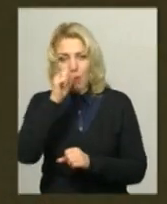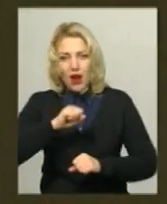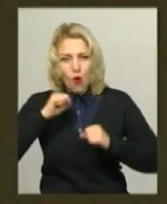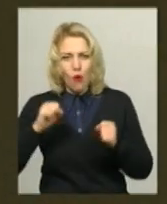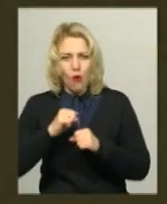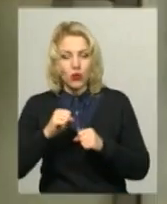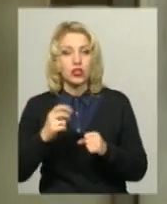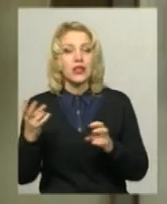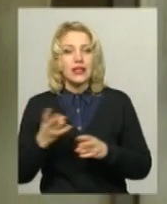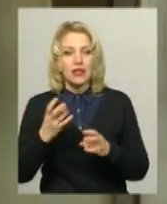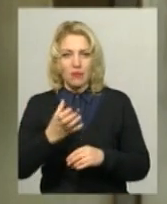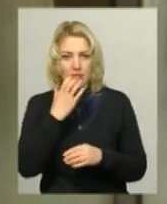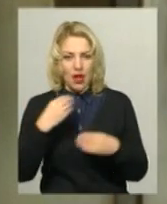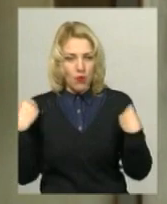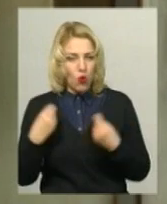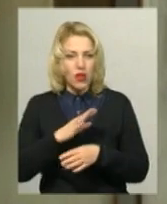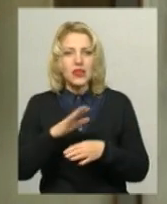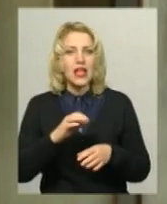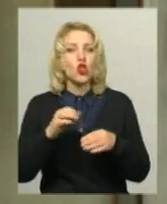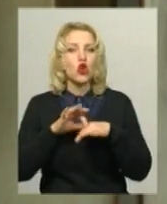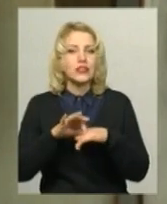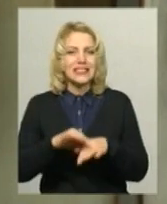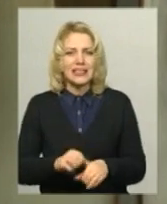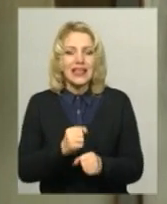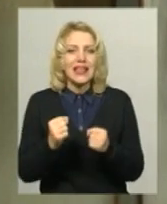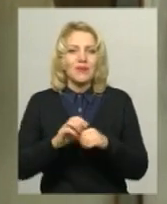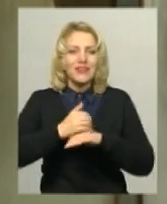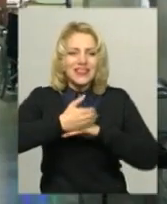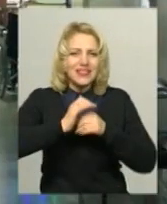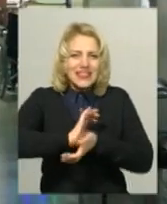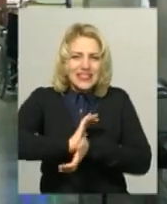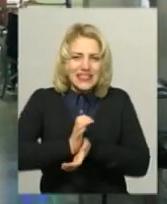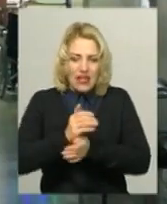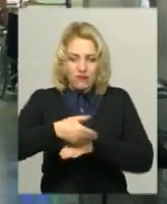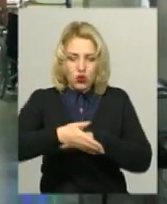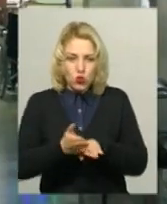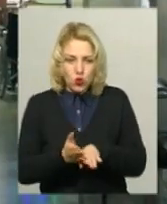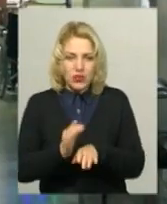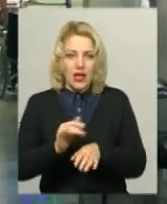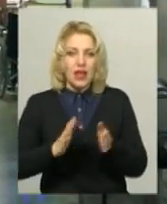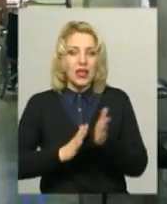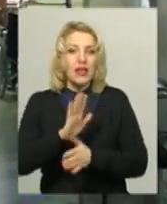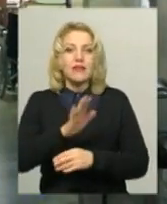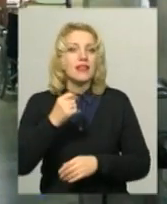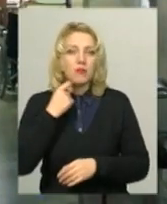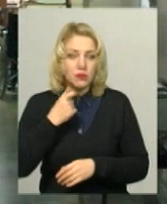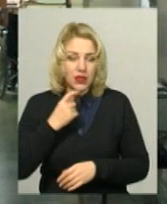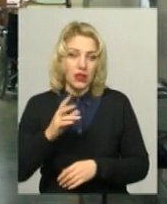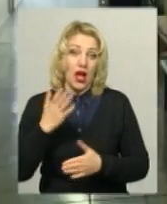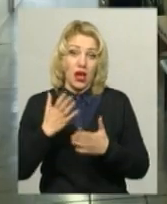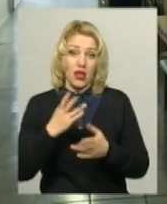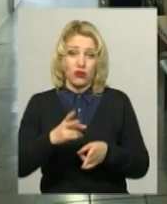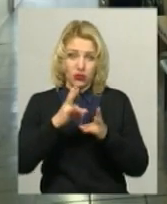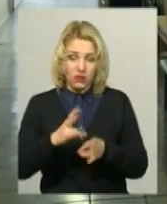вдягати теплий одяг, не носити затісне взуття та рукавиці без пальців та не вживати алкоголю, а у разі виникнення гіпотермії звернутися по медичну